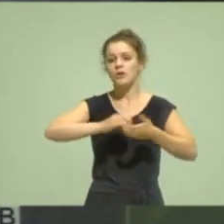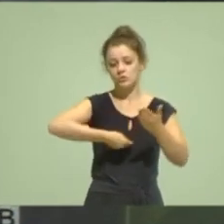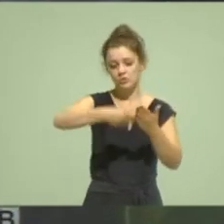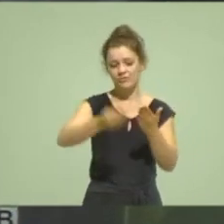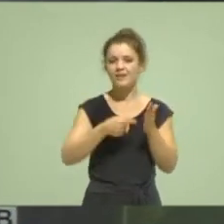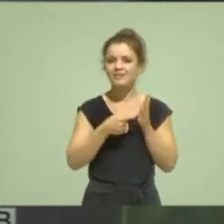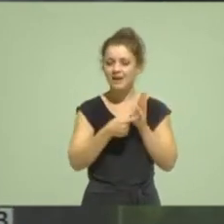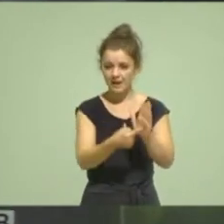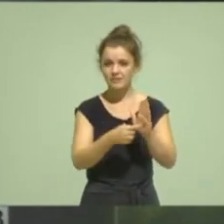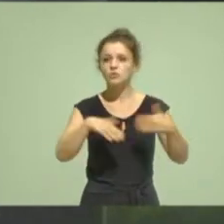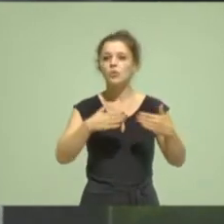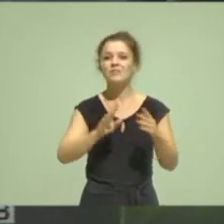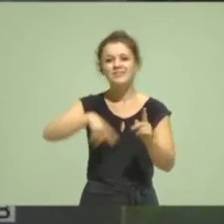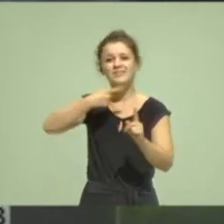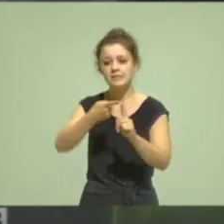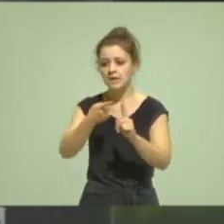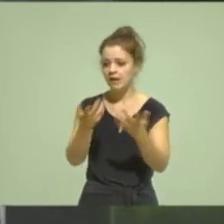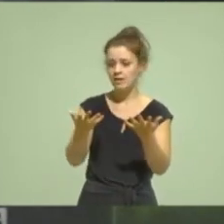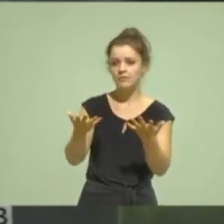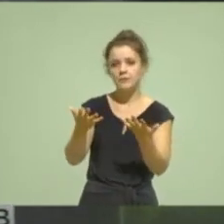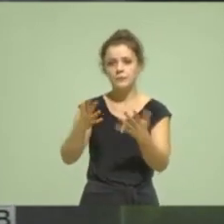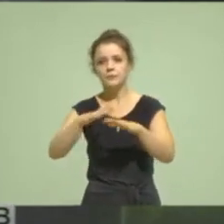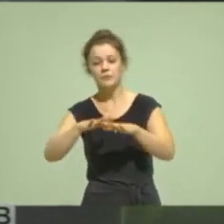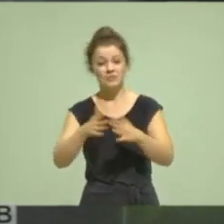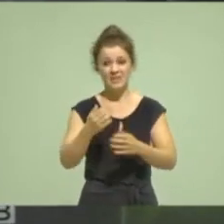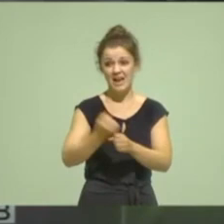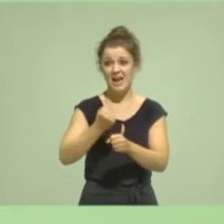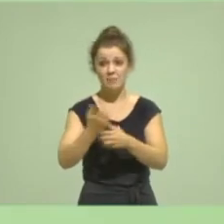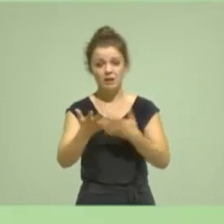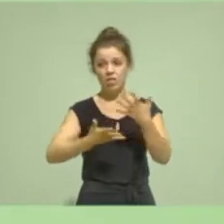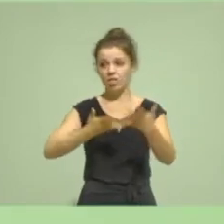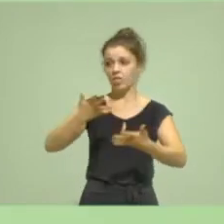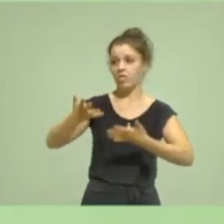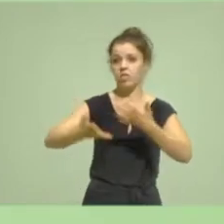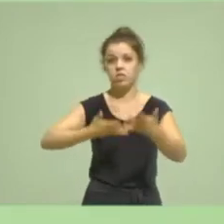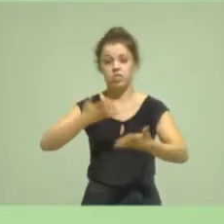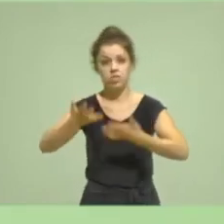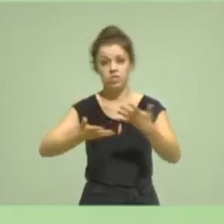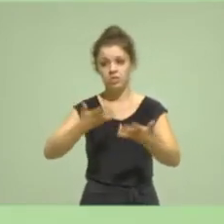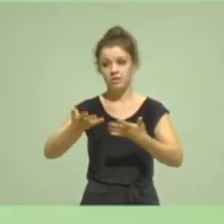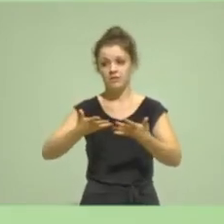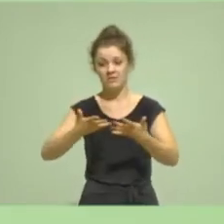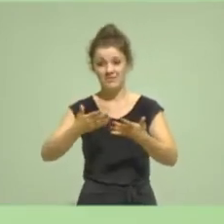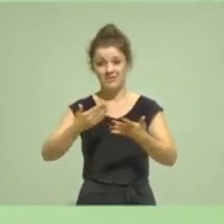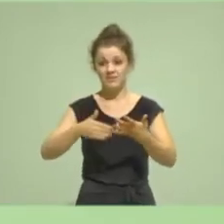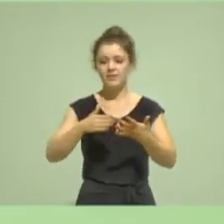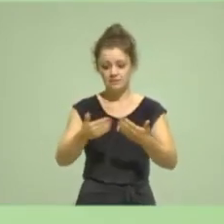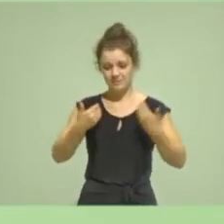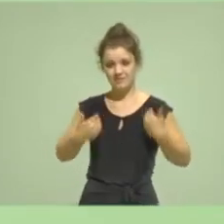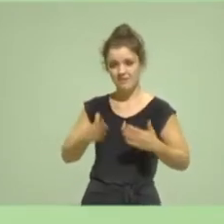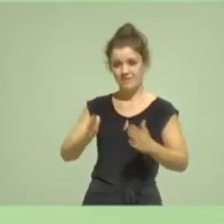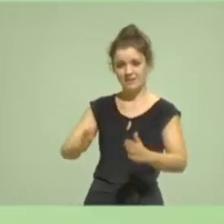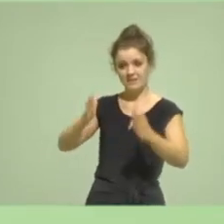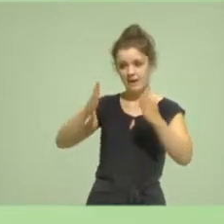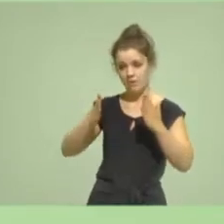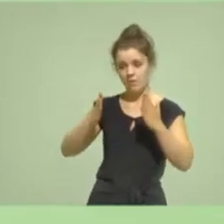harten Marathon der Arbeit, die dann zu leisten ist von denen, die wir mit Vertrauen ausgestattet haben als Grüne in der